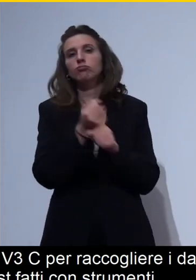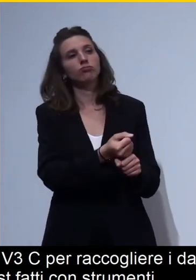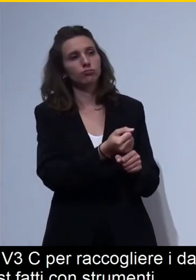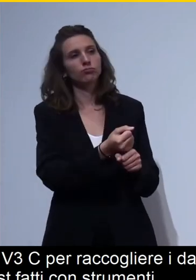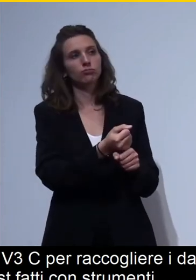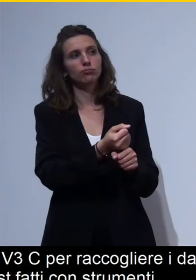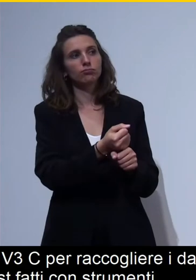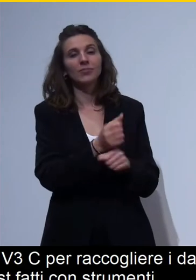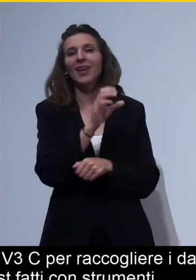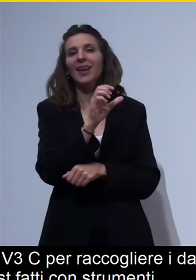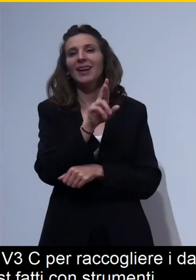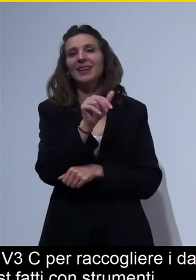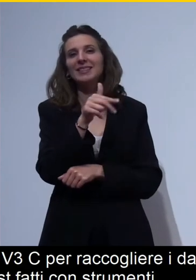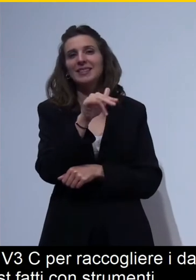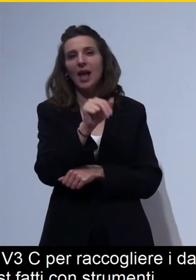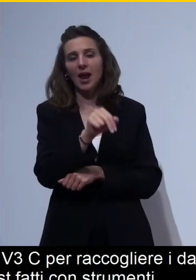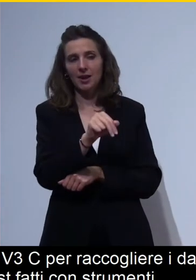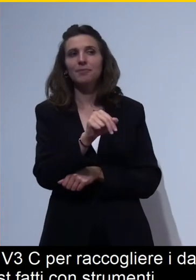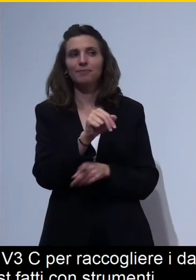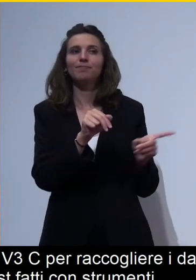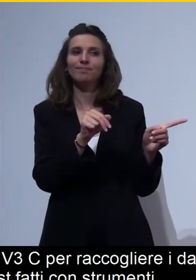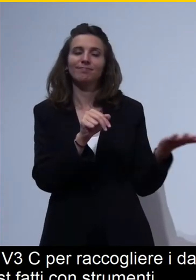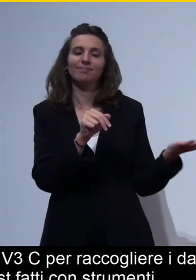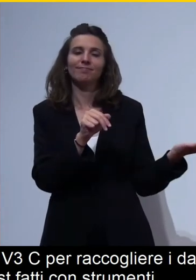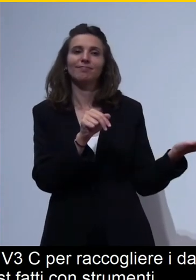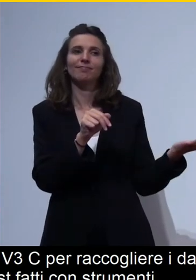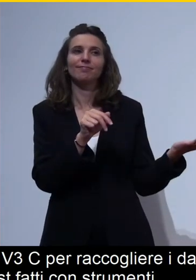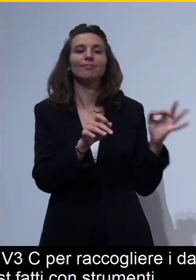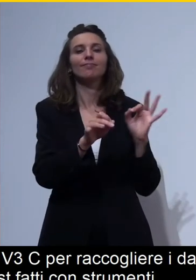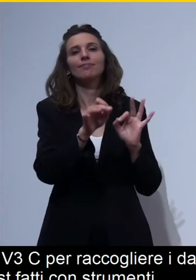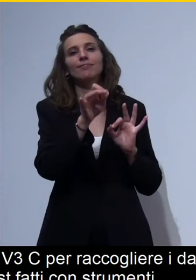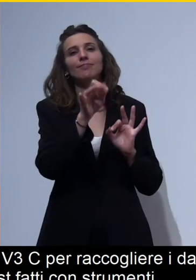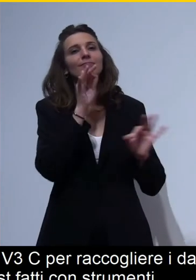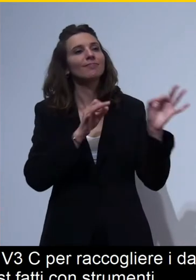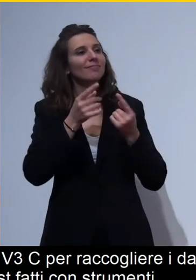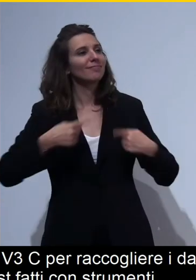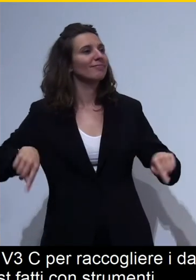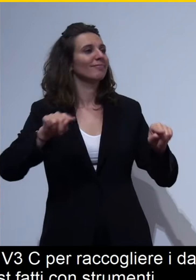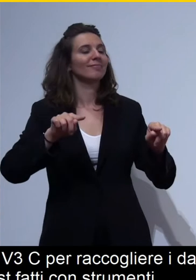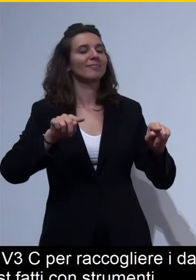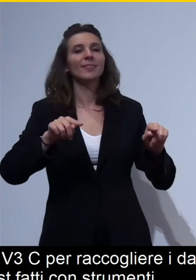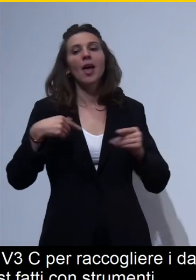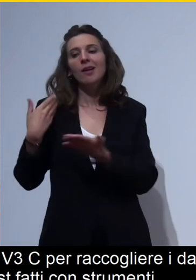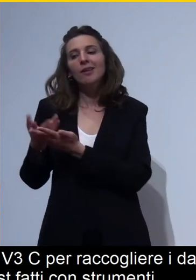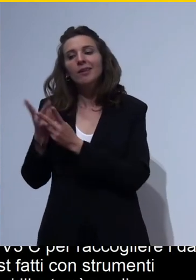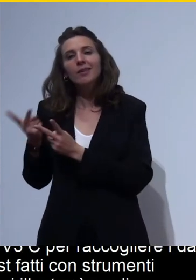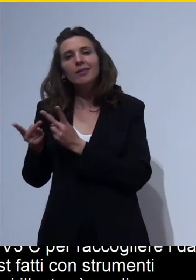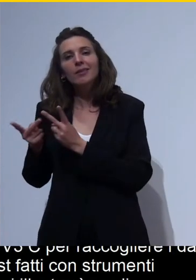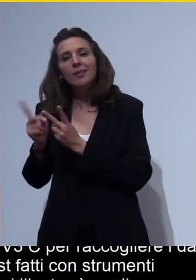Cristian che ci illustrerà quali casisti che abbiamo preso in considerazione.